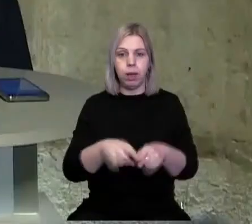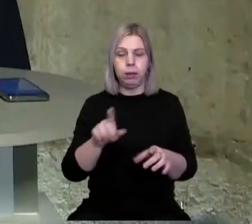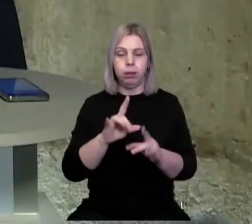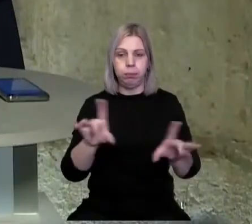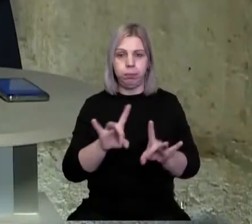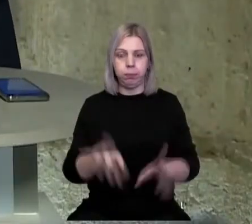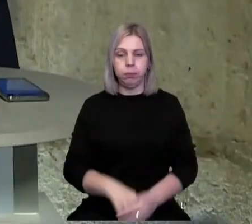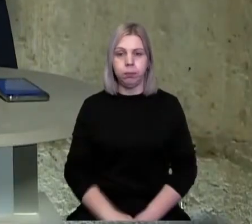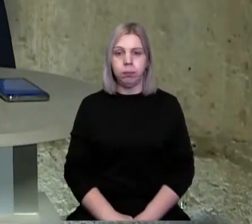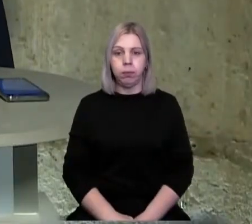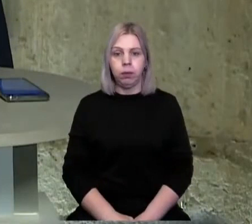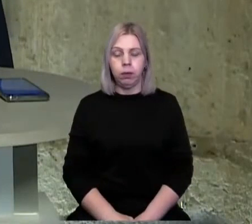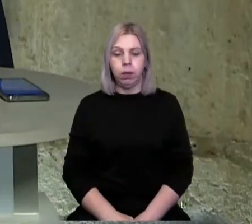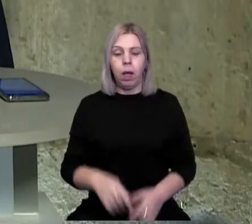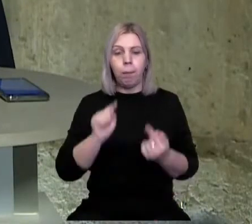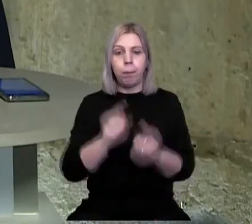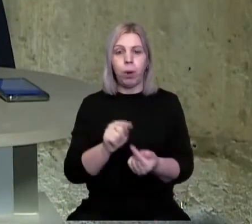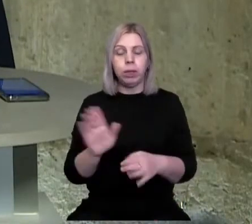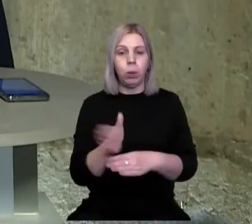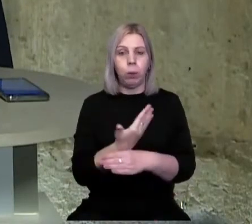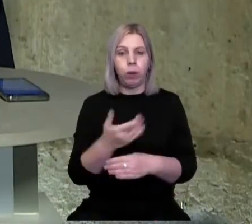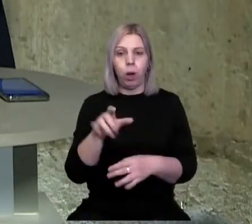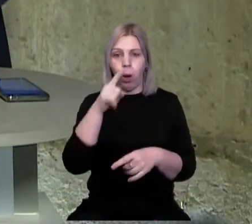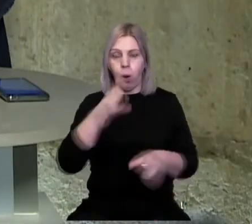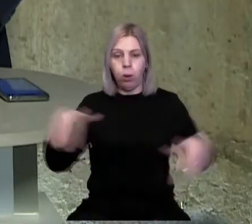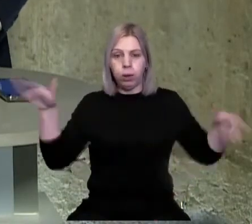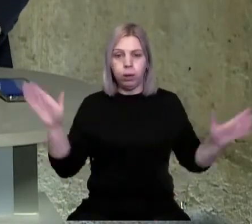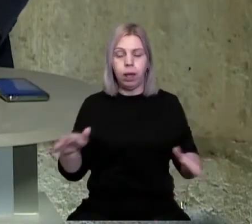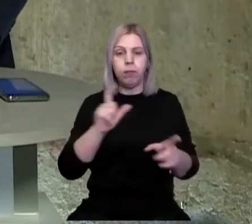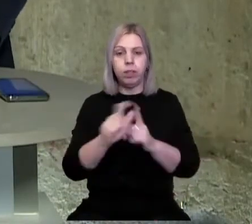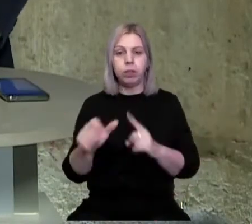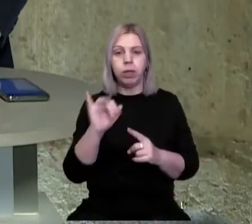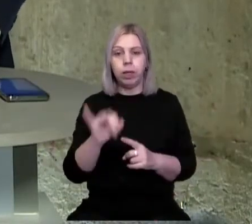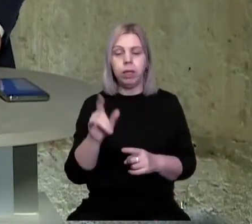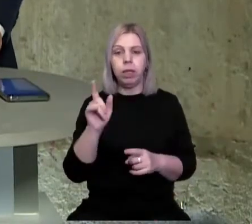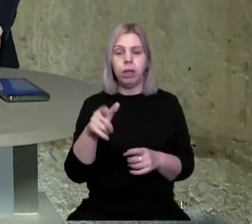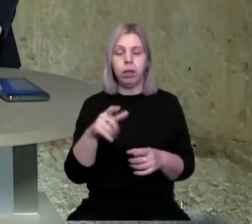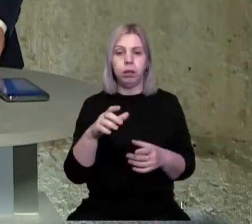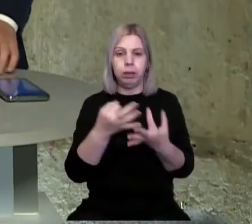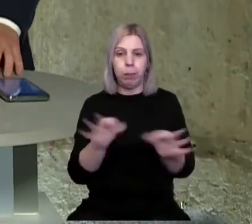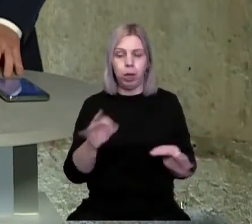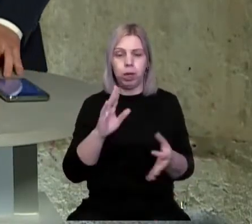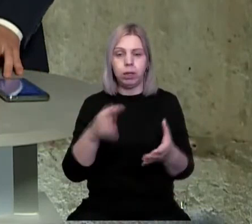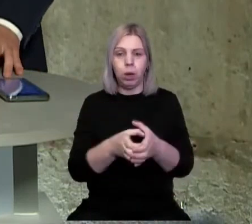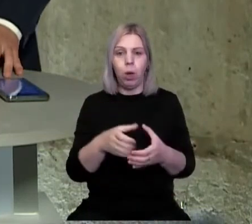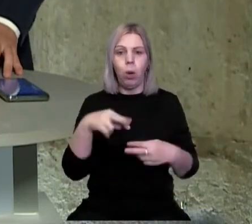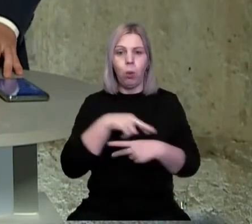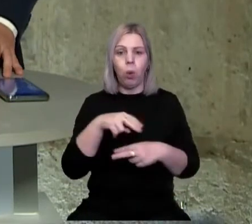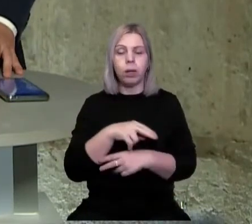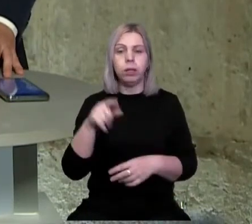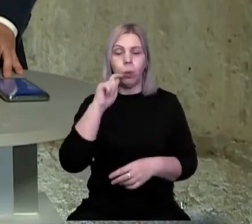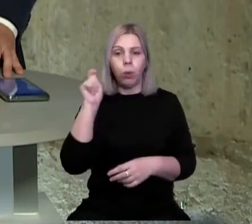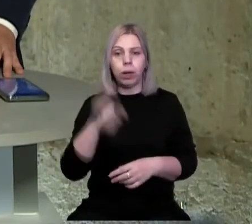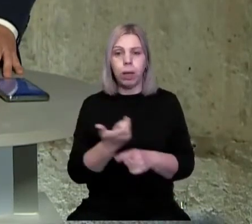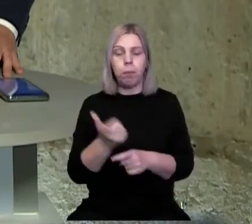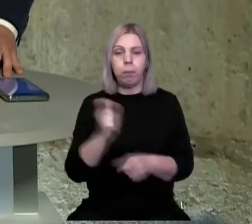у заяві. Проти демонтажу Орла Турула висловилася і у Демократичній спілці угорців Україна.